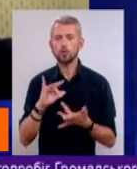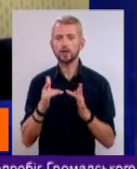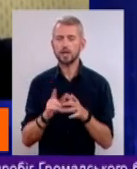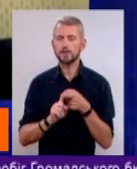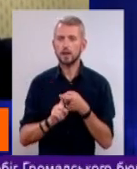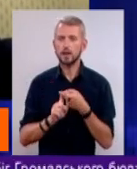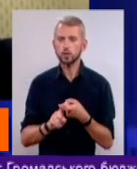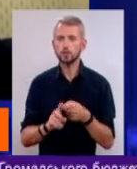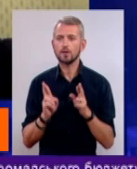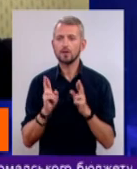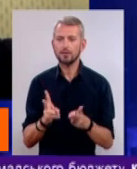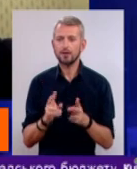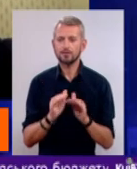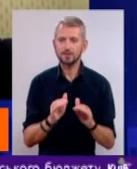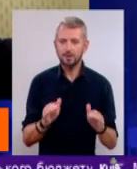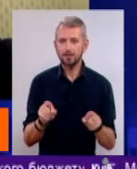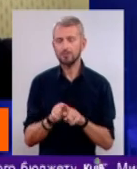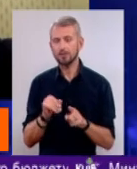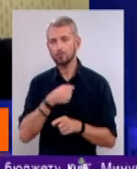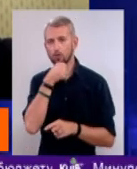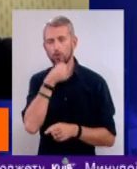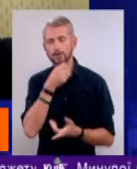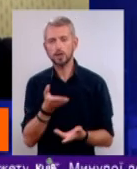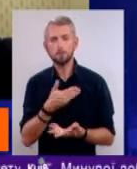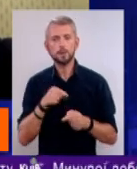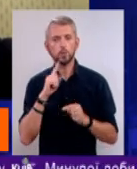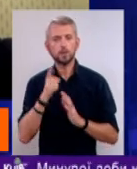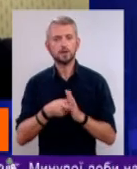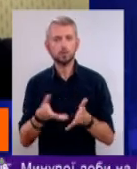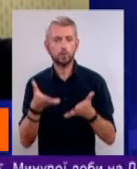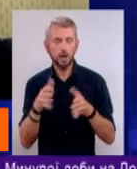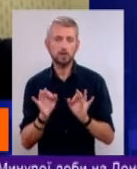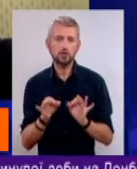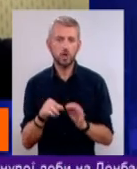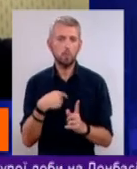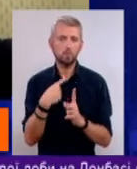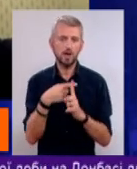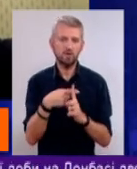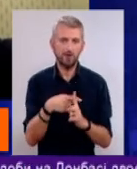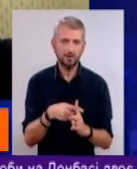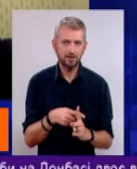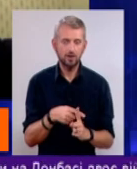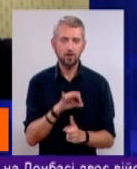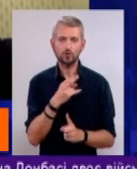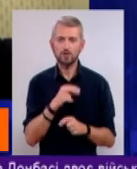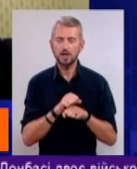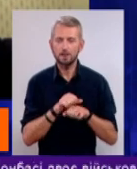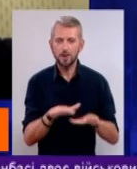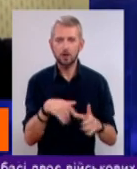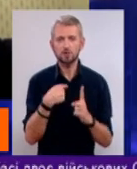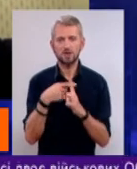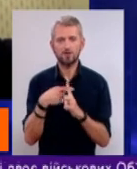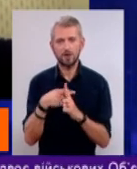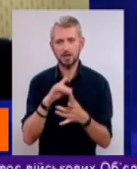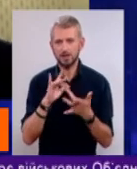-залежності, як дітей, так і дорослих. Ми тут з'ясували, ну, звичайно, переваги соціальних мереж, переваги